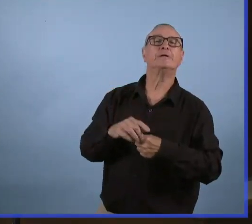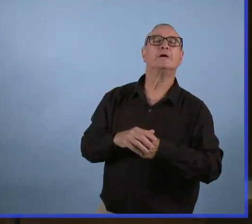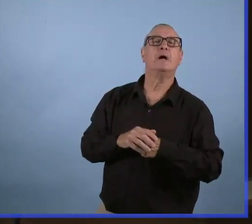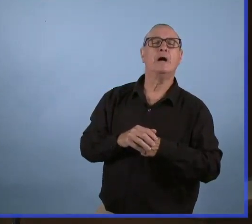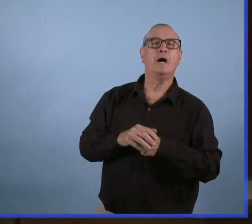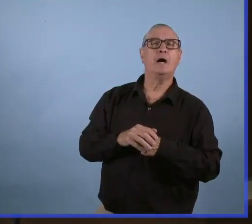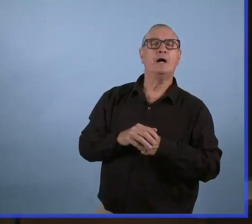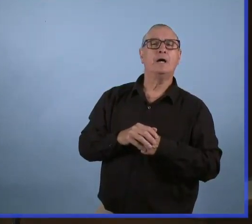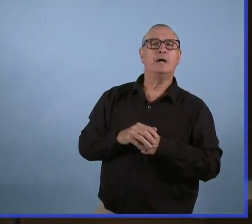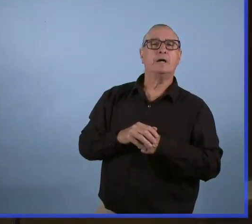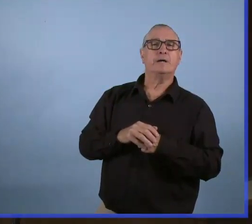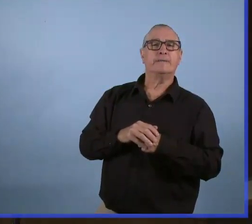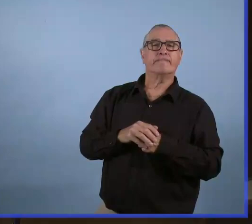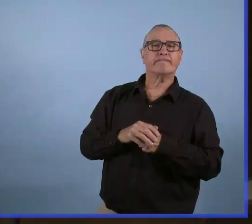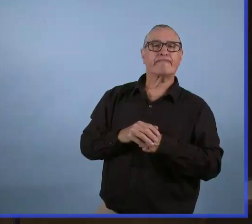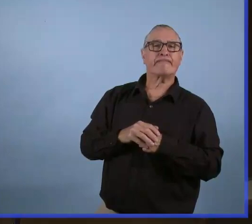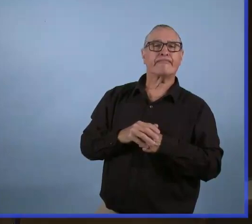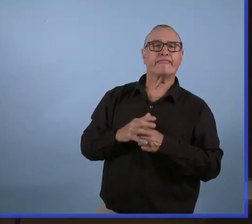Madame la ministre,